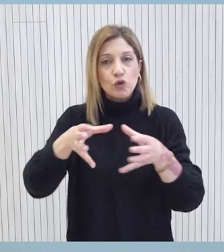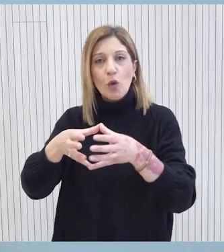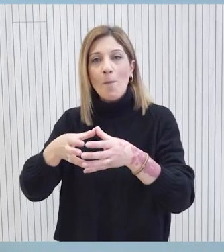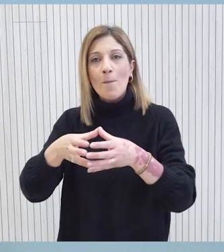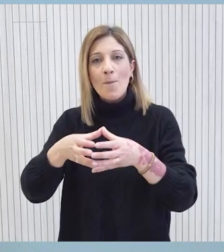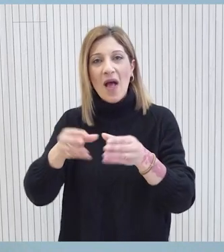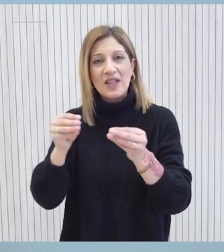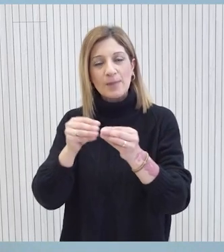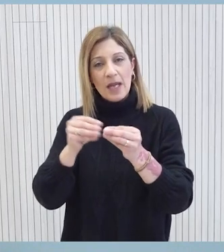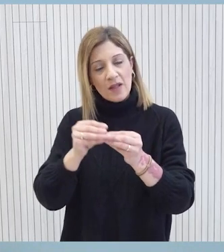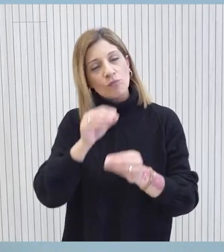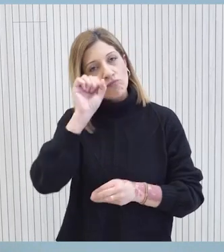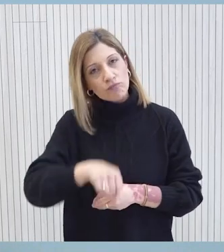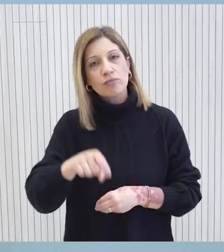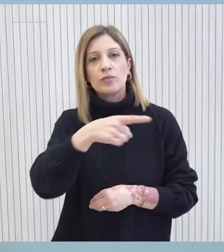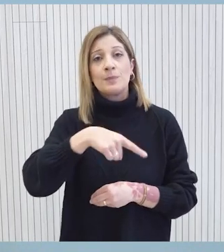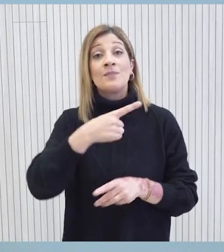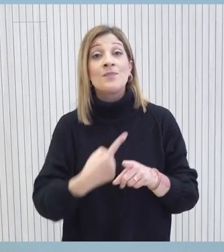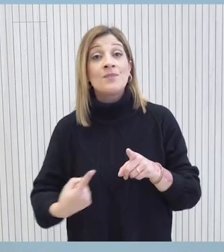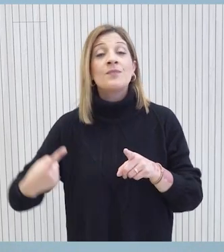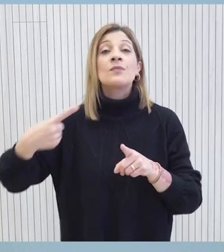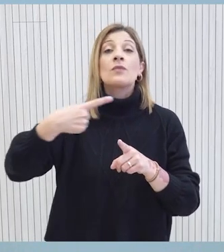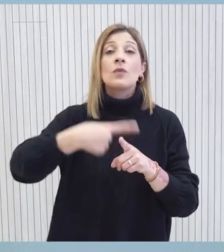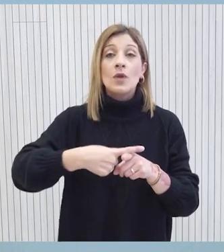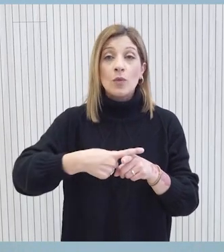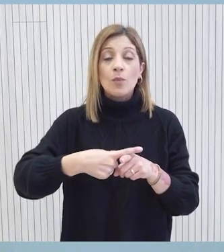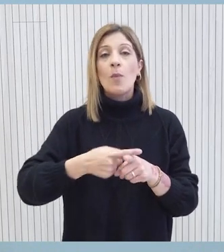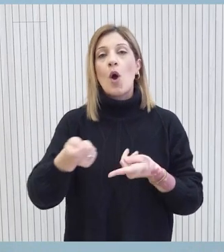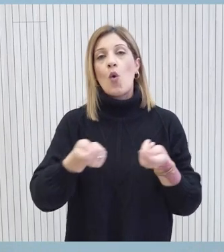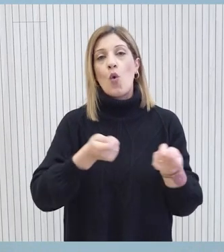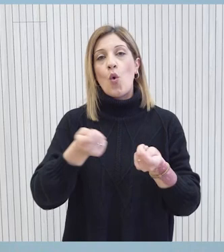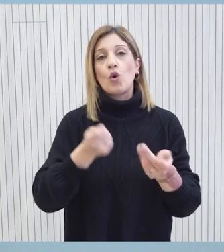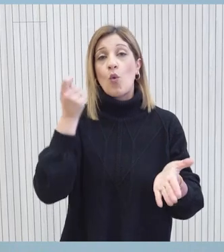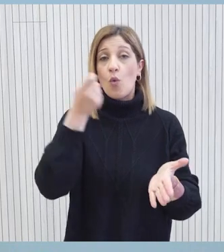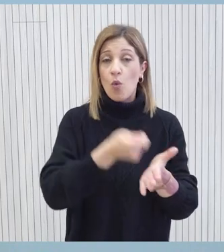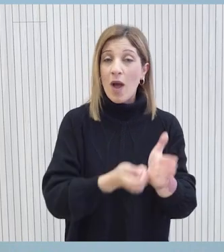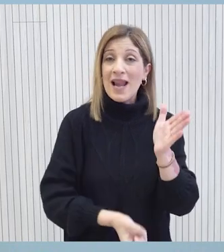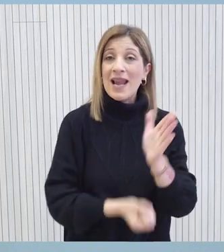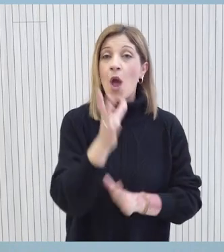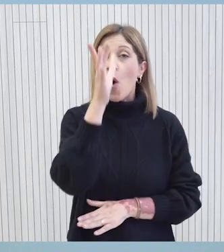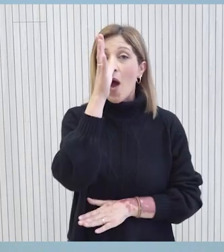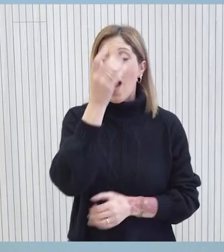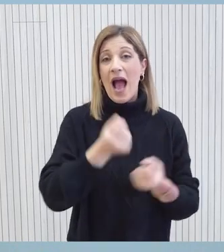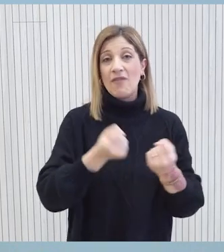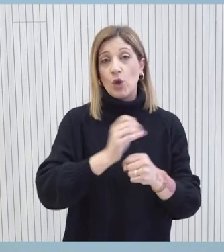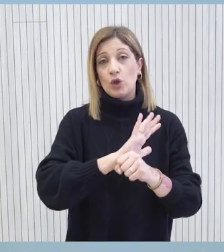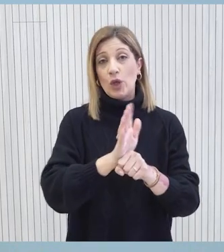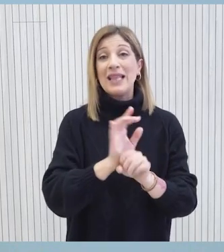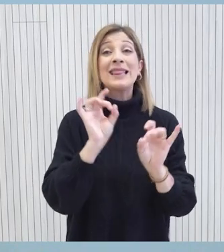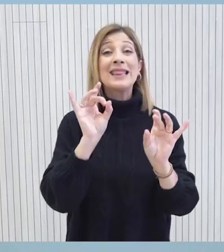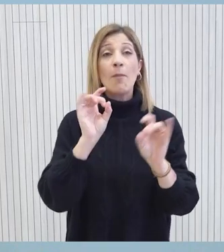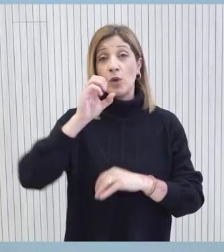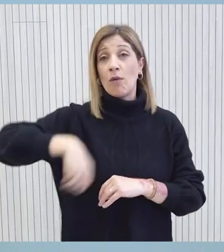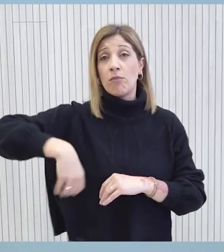που αναφέρθηκαν προηγουμένως. Επιπλέον έχει αυξηθεί το ποσό χορηγίας για αγορά καινούργιο οχήματος τάξη μηδενικών ρήπων